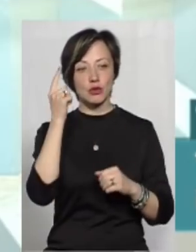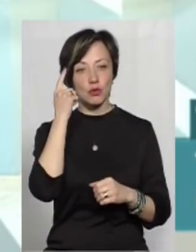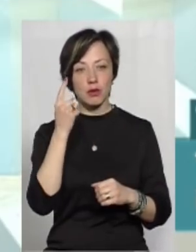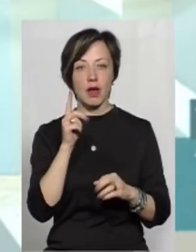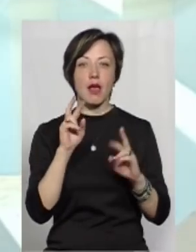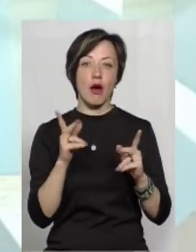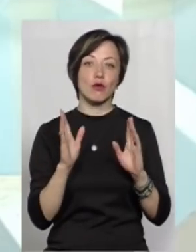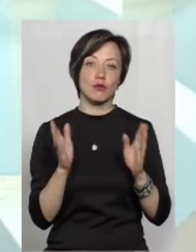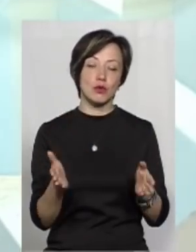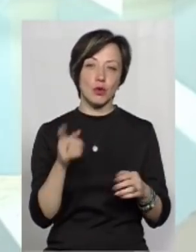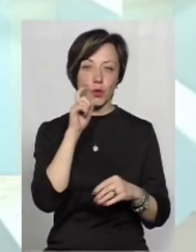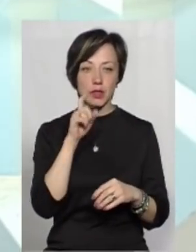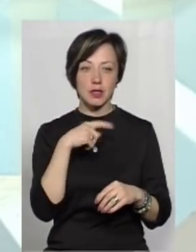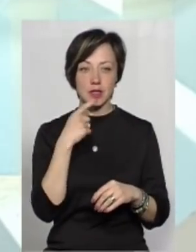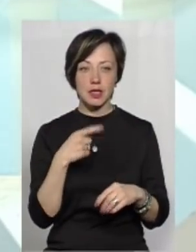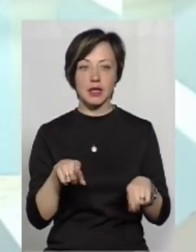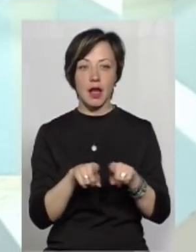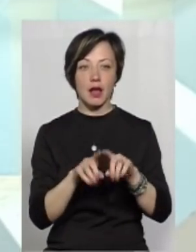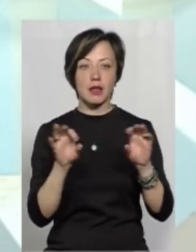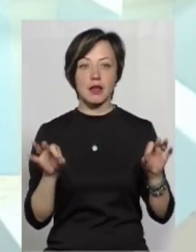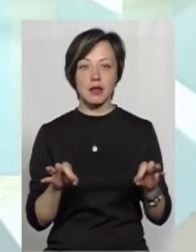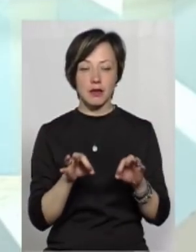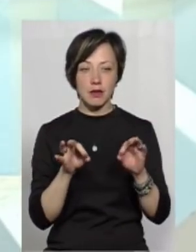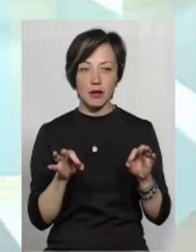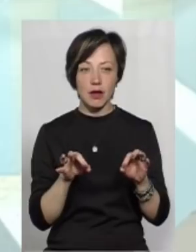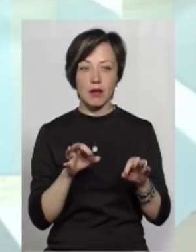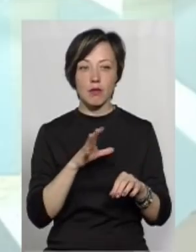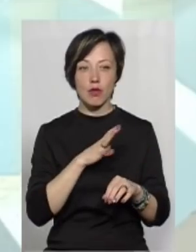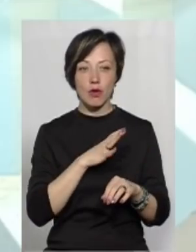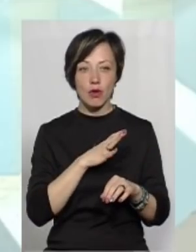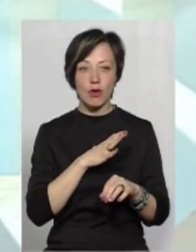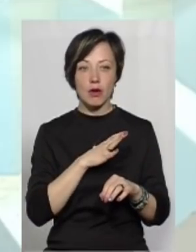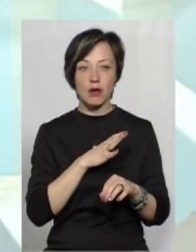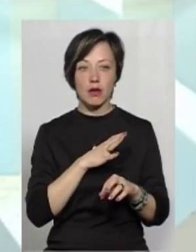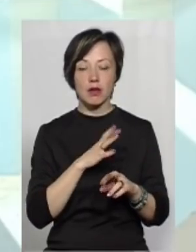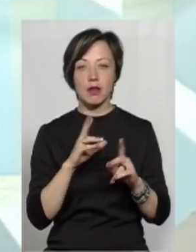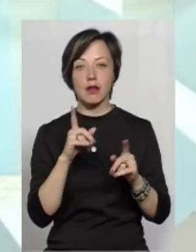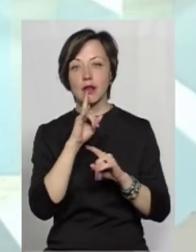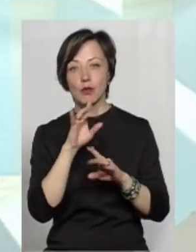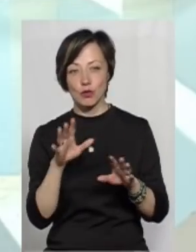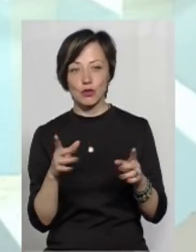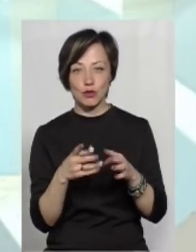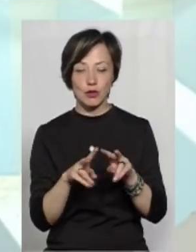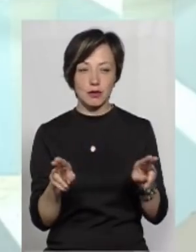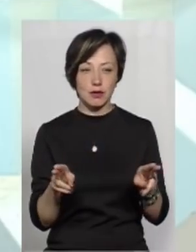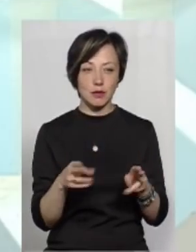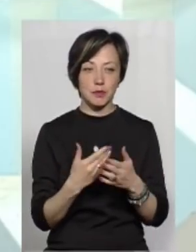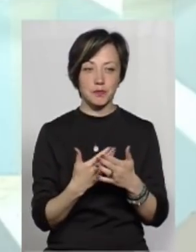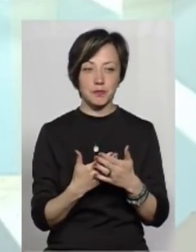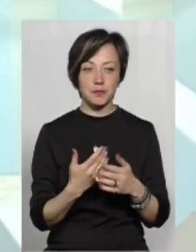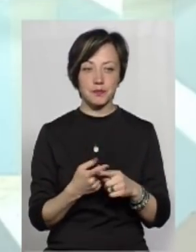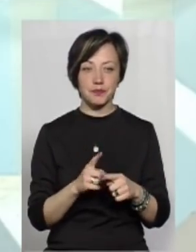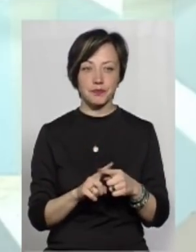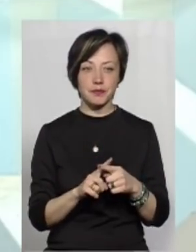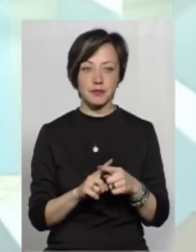якось воно буде. Українці кажуть, так ніколи не було, як там не буде. Щось, що ніби